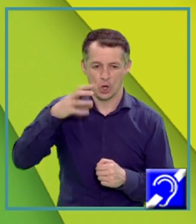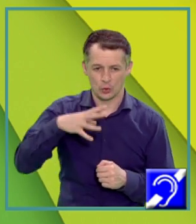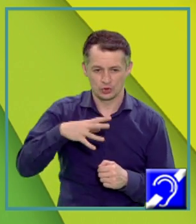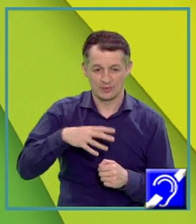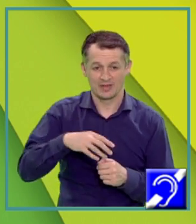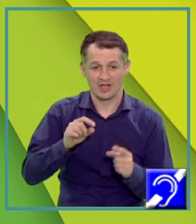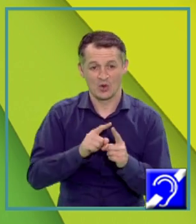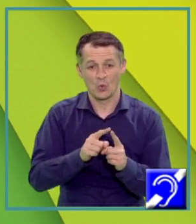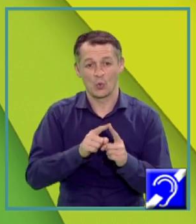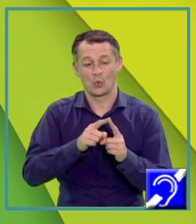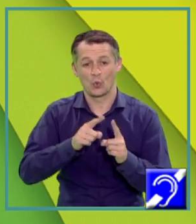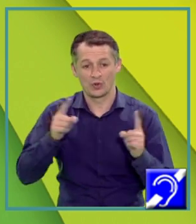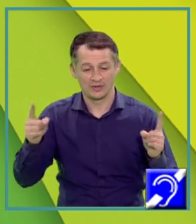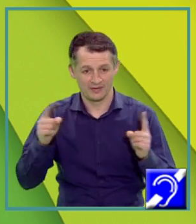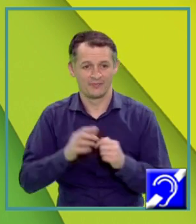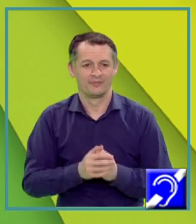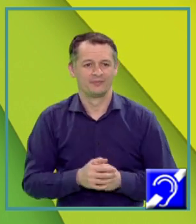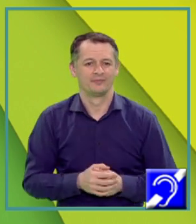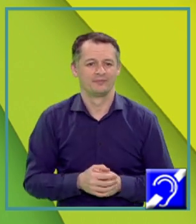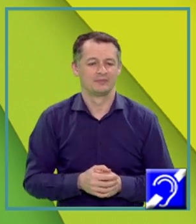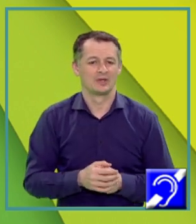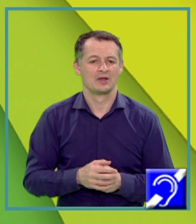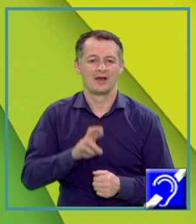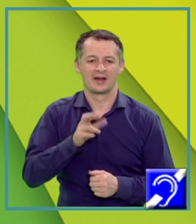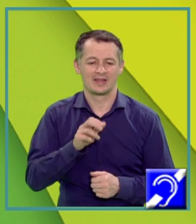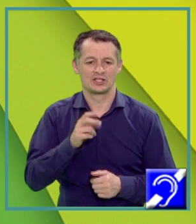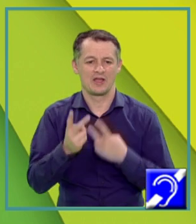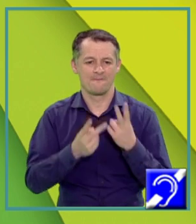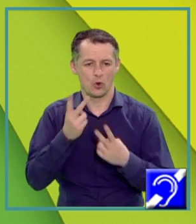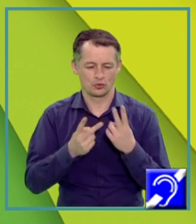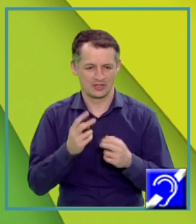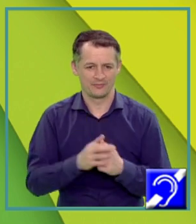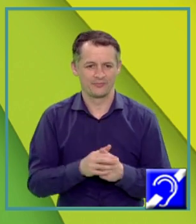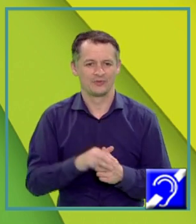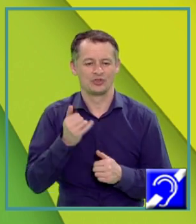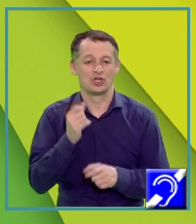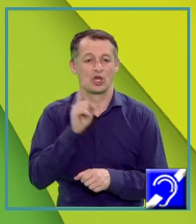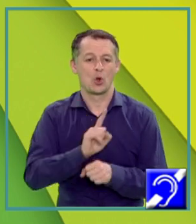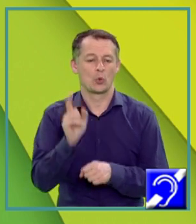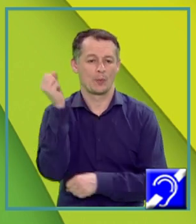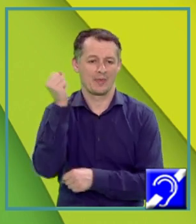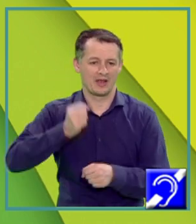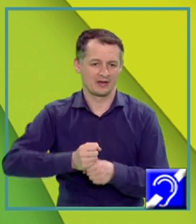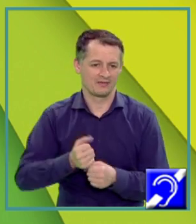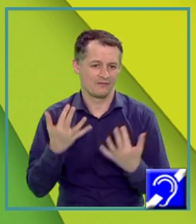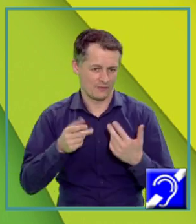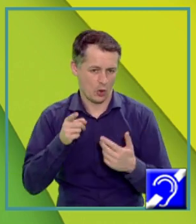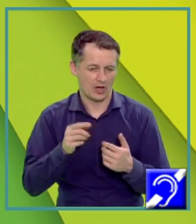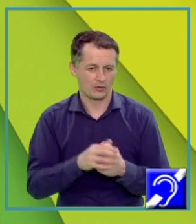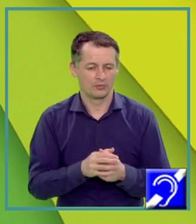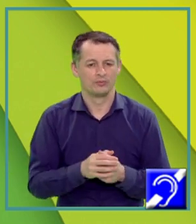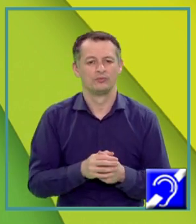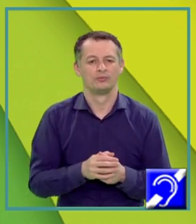de undă a radiației folosite și lucrul mecanic, valoarea lucrului mecanic de